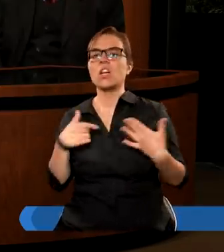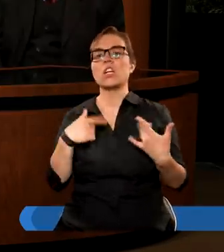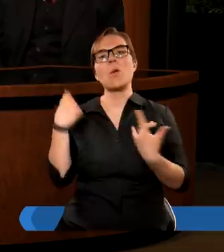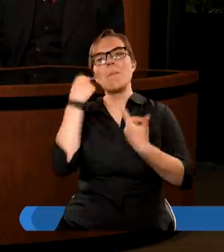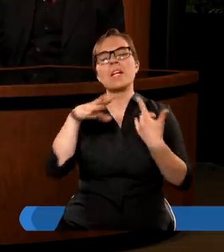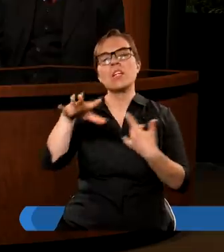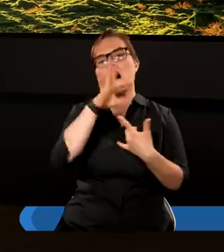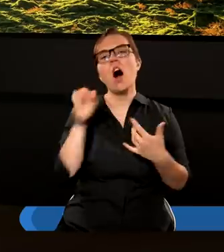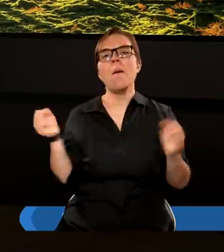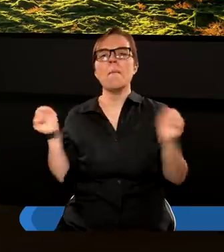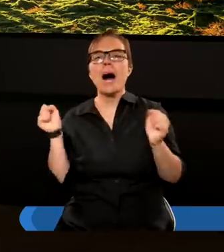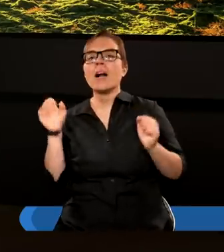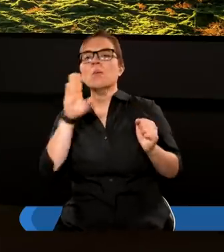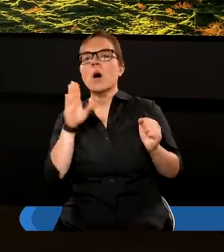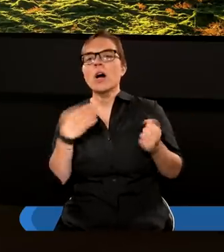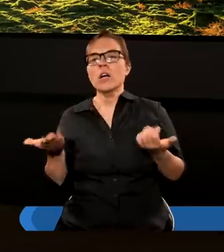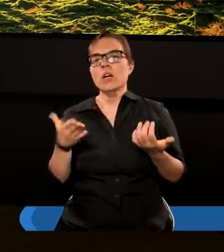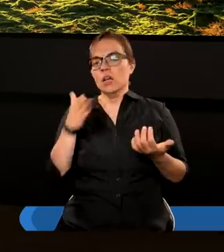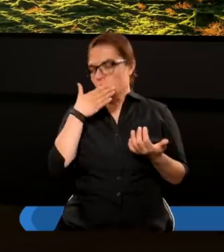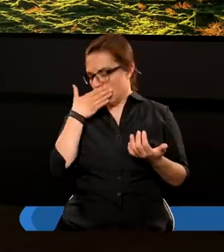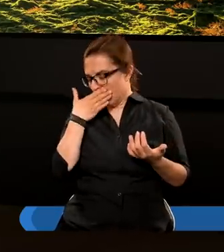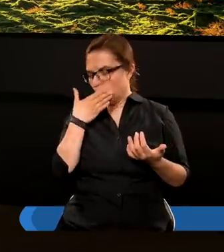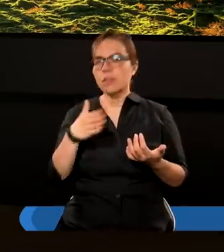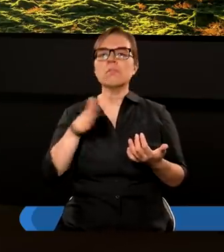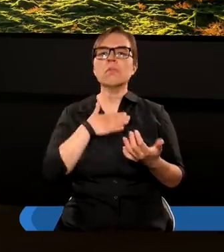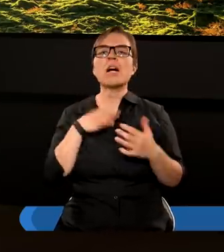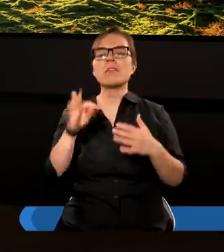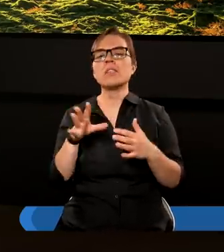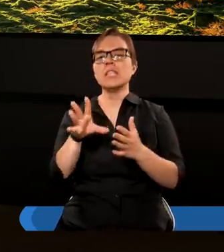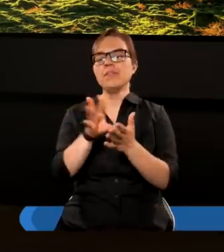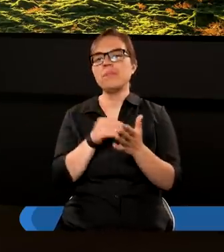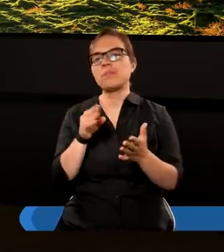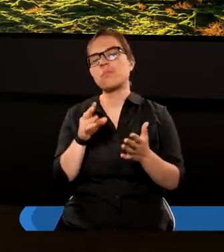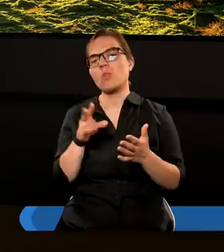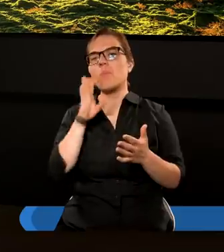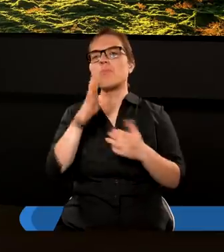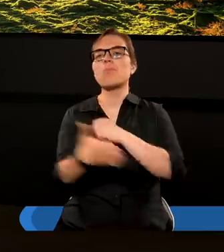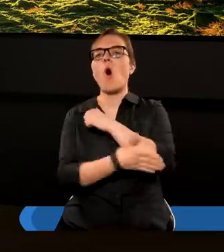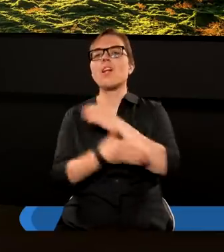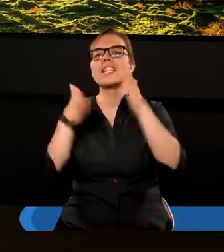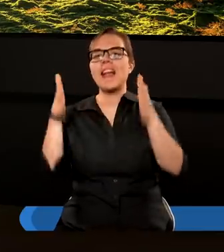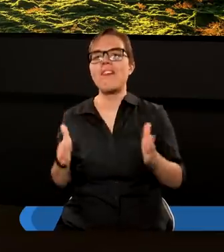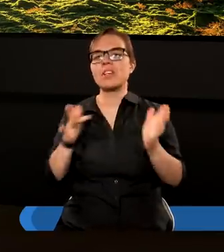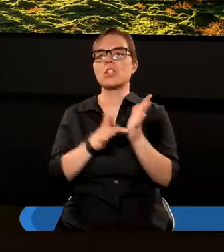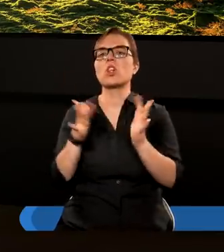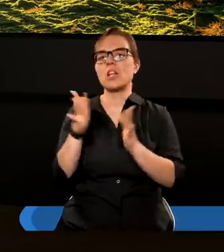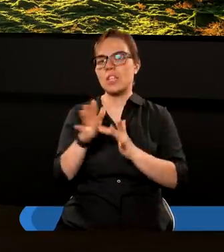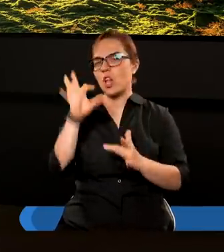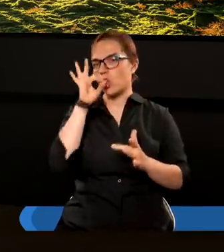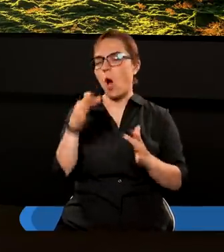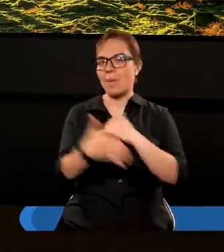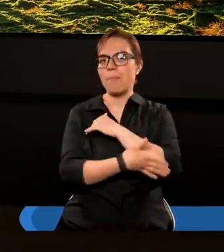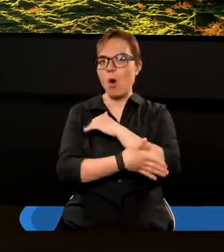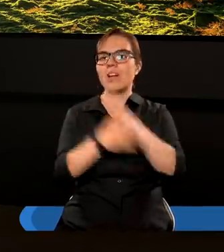się bać Boga. Mamy taki wzór bym powiedział postawy chrześcijańskiej, dobrej